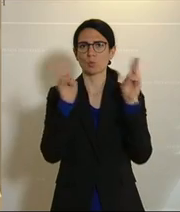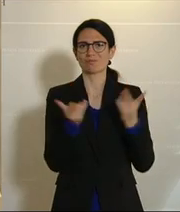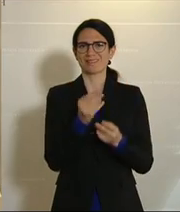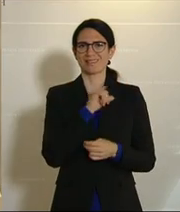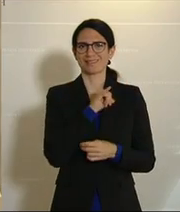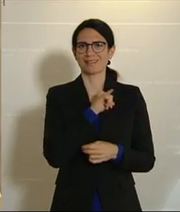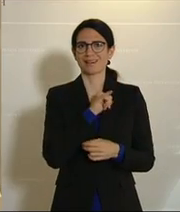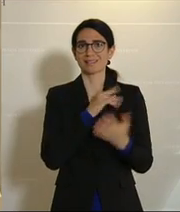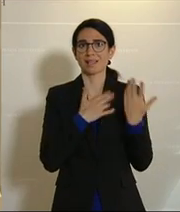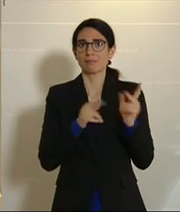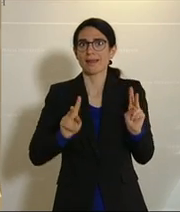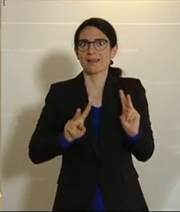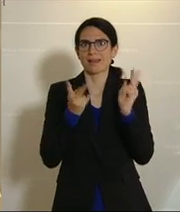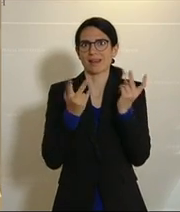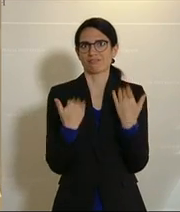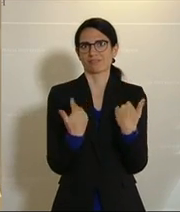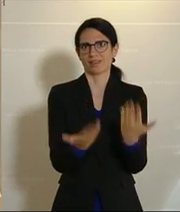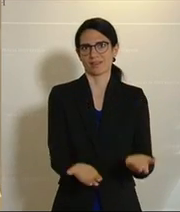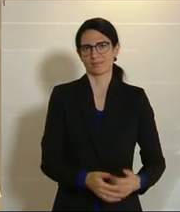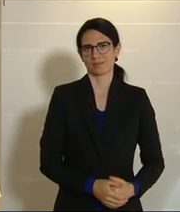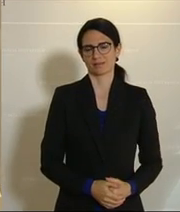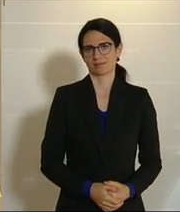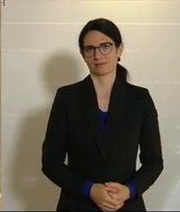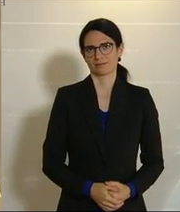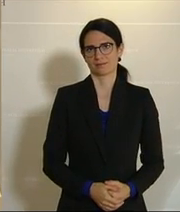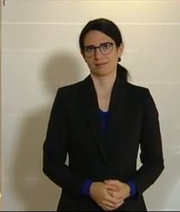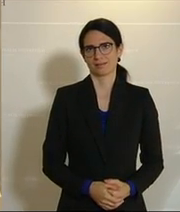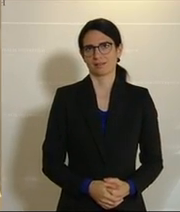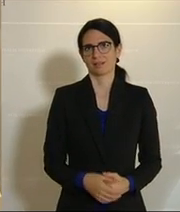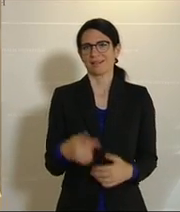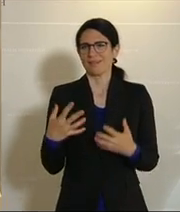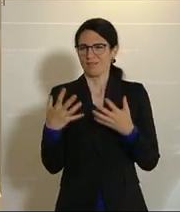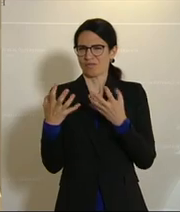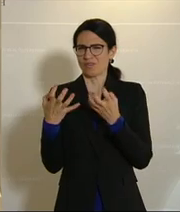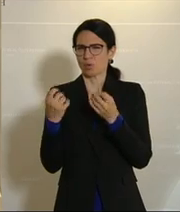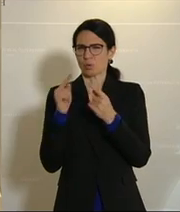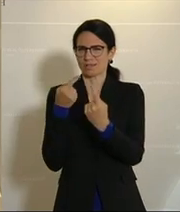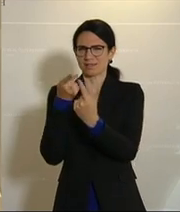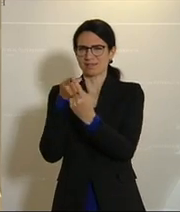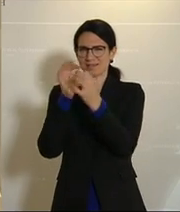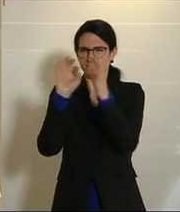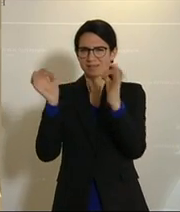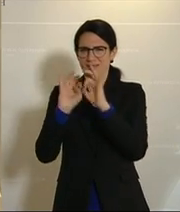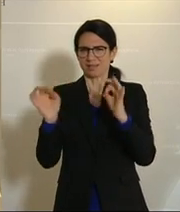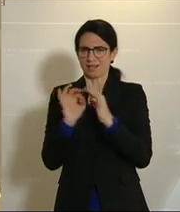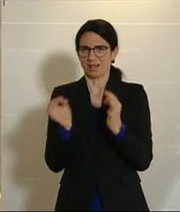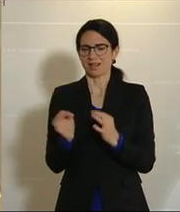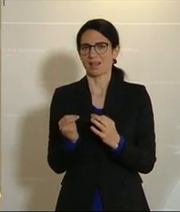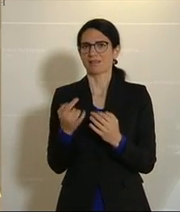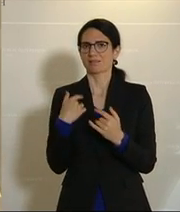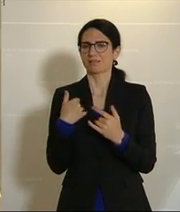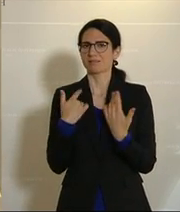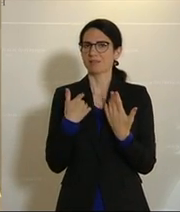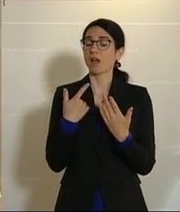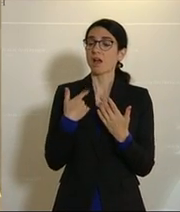etwas mehr Kraft zu verleihen. Und da dienen am besten die Wirkungsziele, wie sie formuliert sind, im Umweltbudget, um diesen